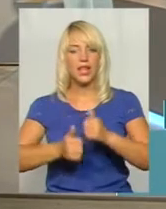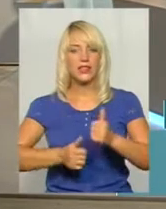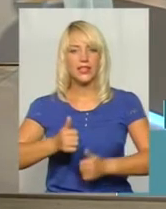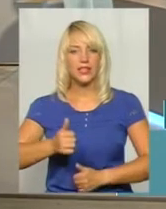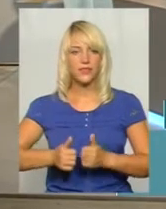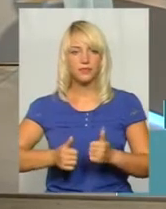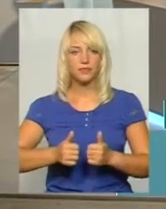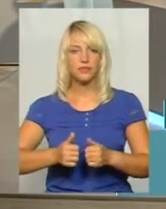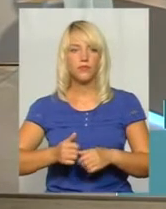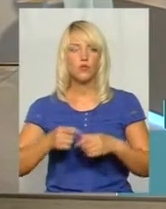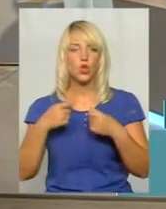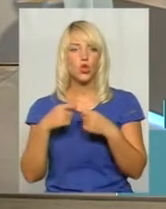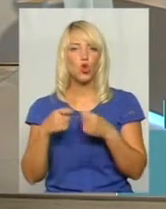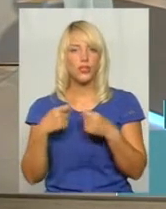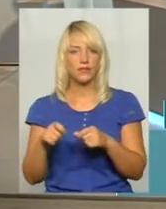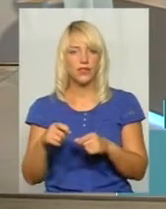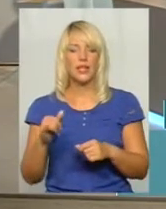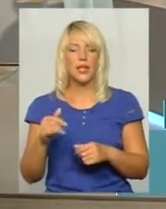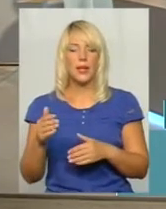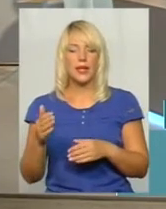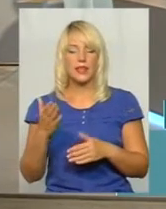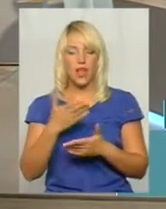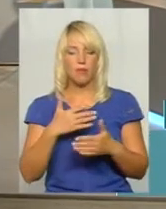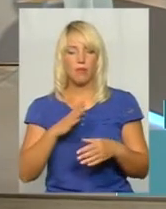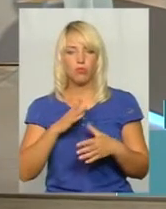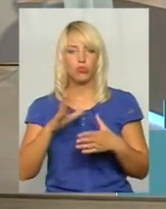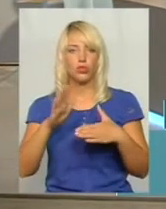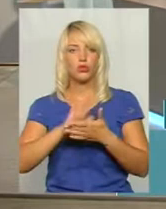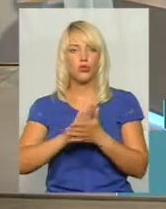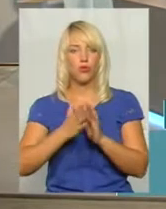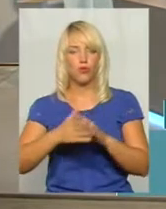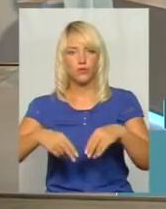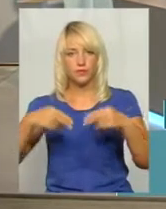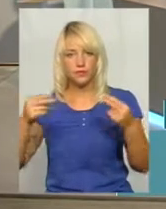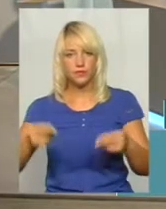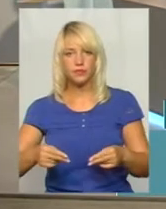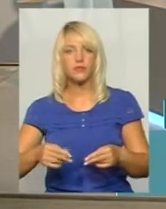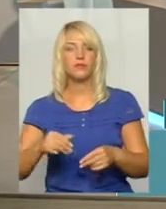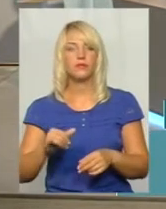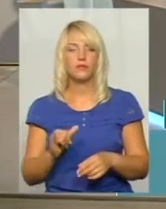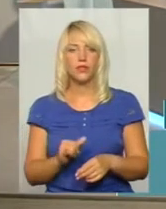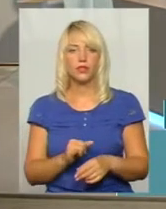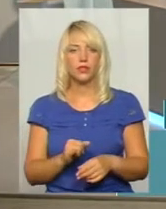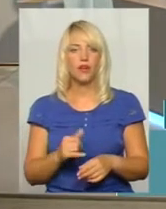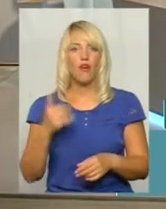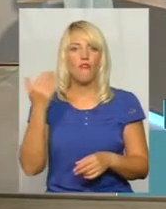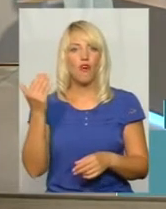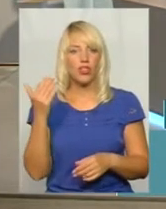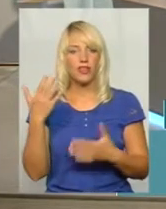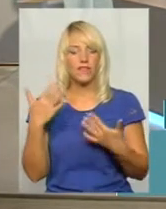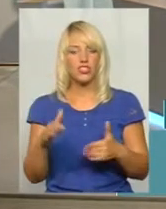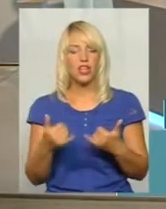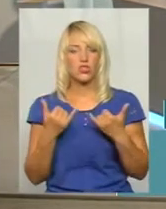торгів. Нами з ними було заключена відповідна угода. Вони вже